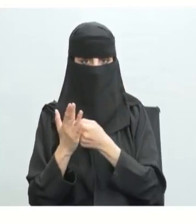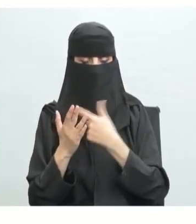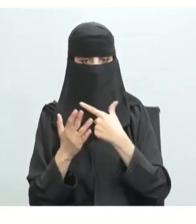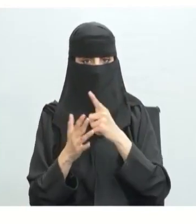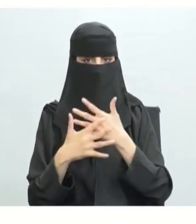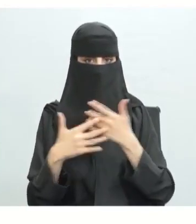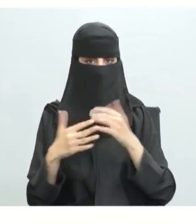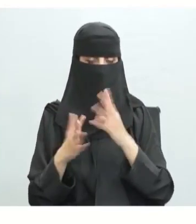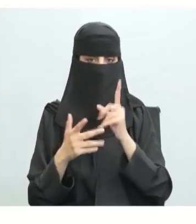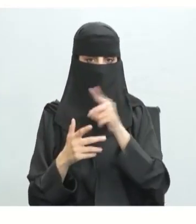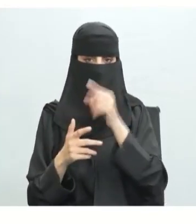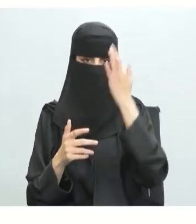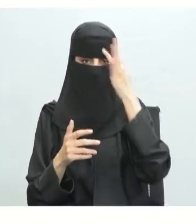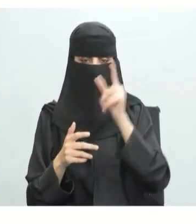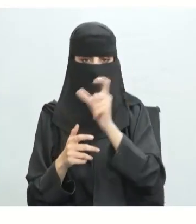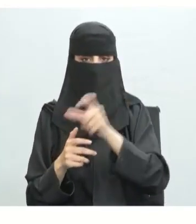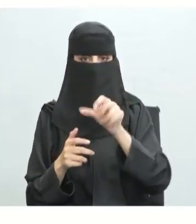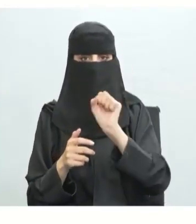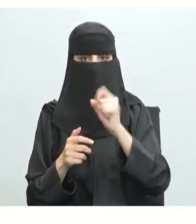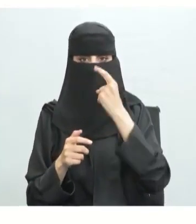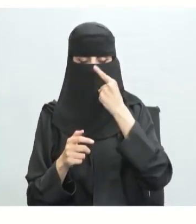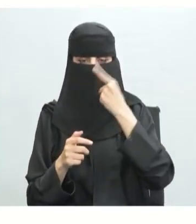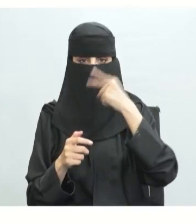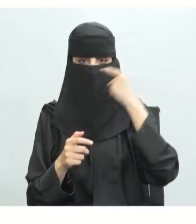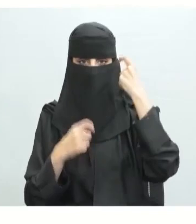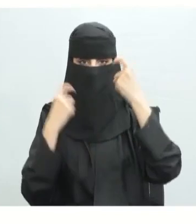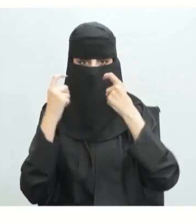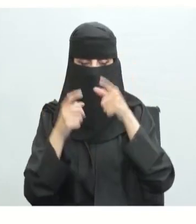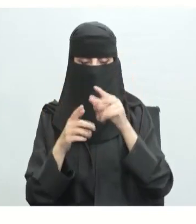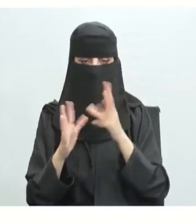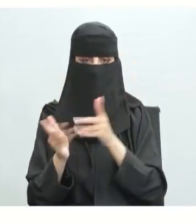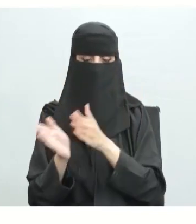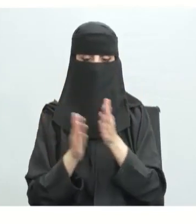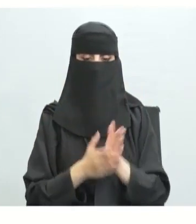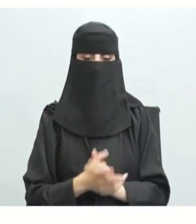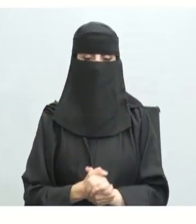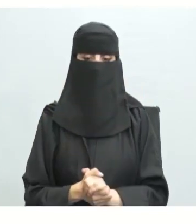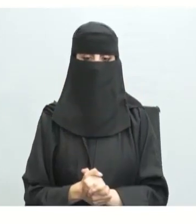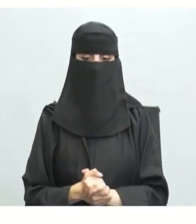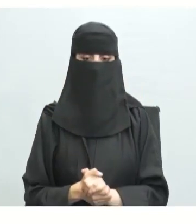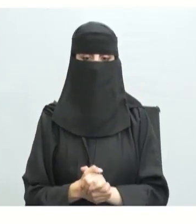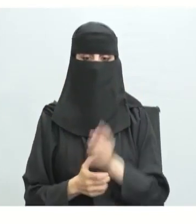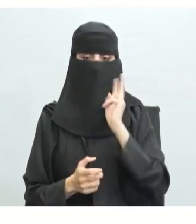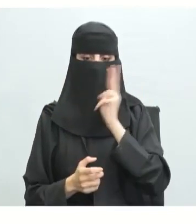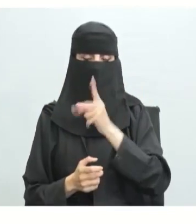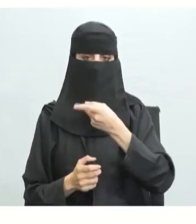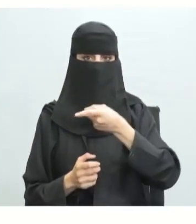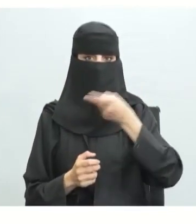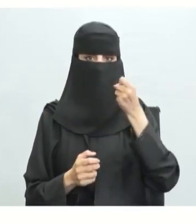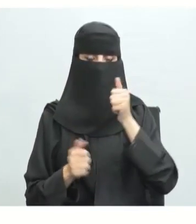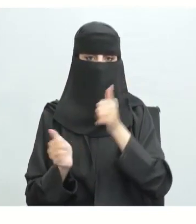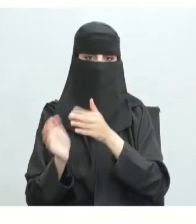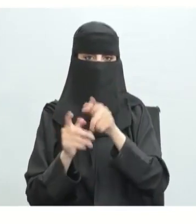القرائية مدى رضاك جيدة أم ليست بجيدة أو راضي عنها أم غير راضي؟ هنا في الفهم